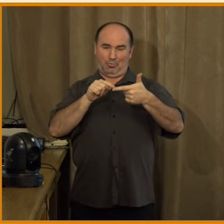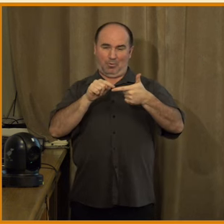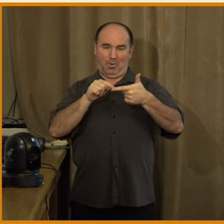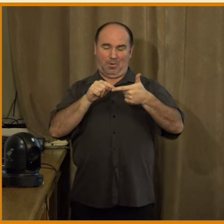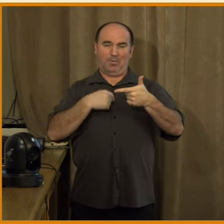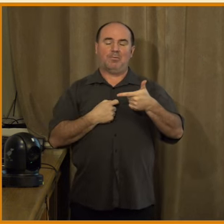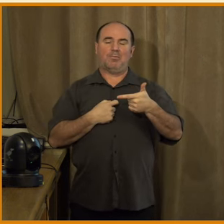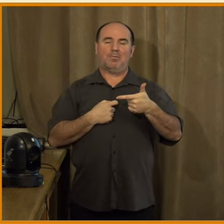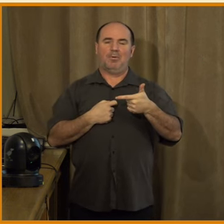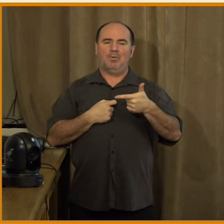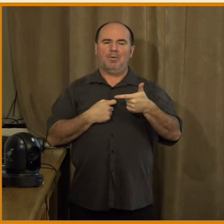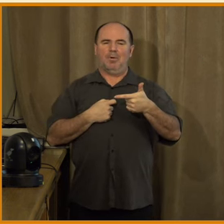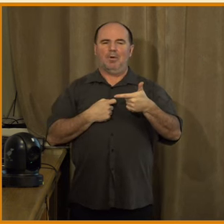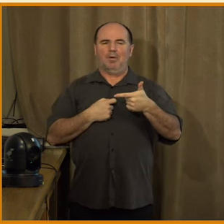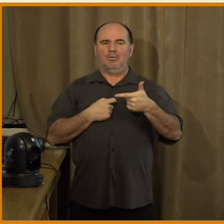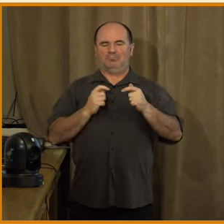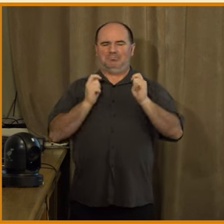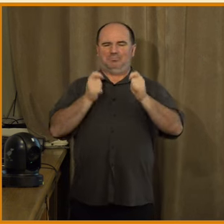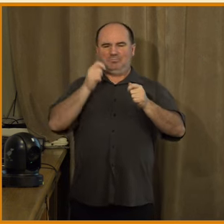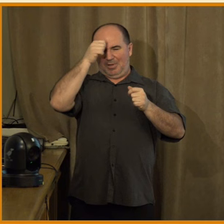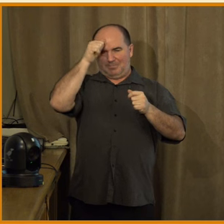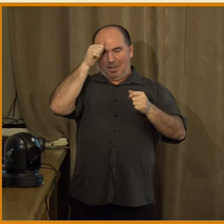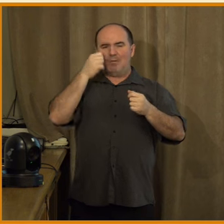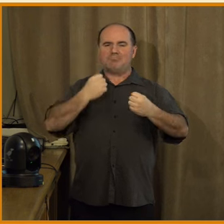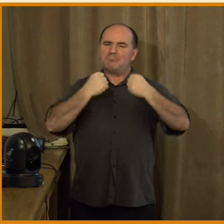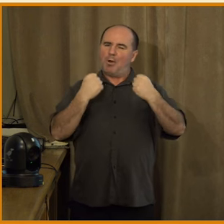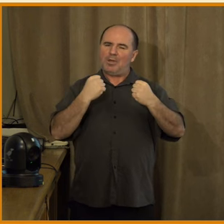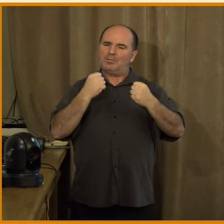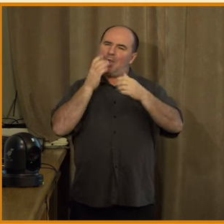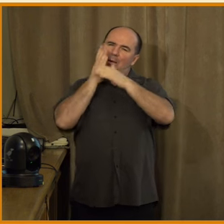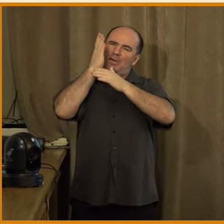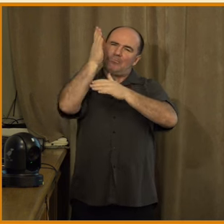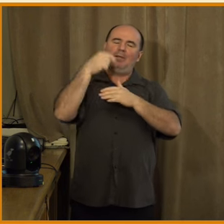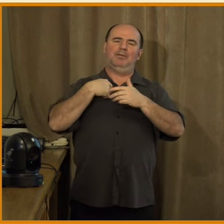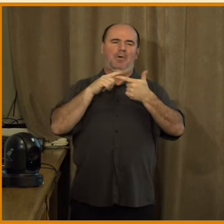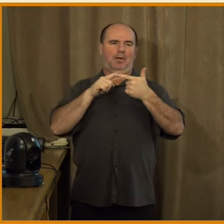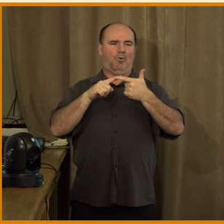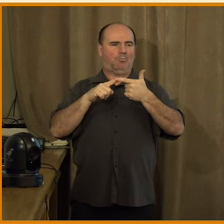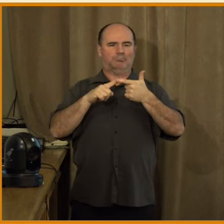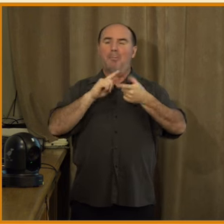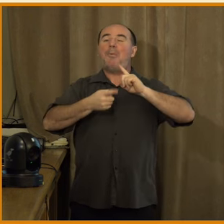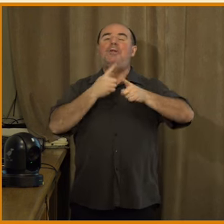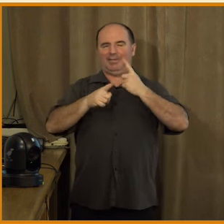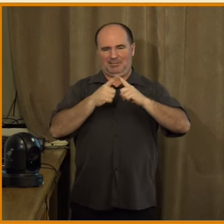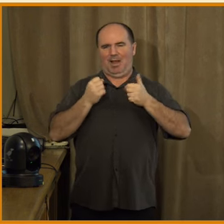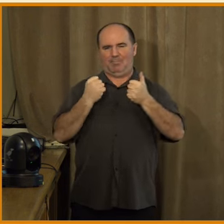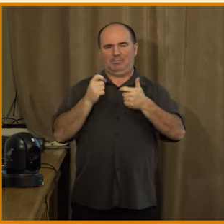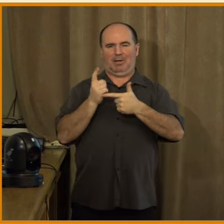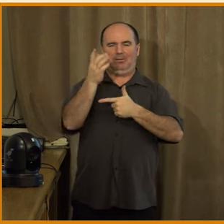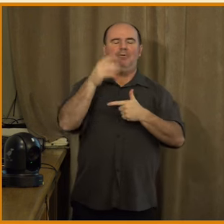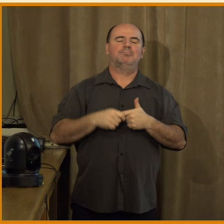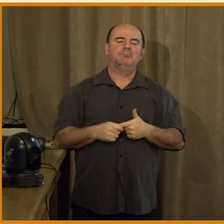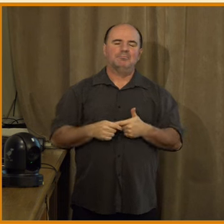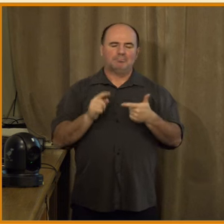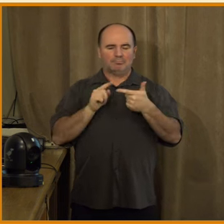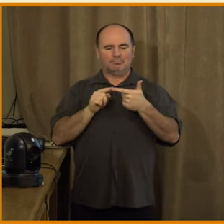je to, co jsem si tak souhraně nazvala jako mocenská nebo politická perspektiva, kde si myslím, že je hodně důležité se bavit o tom,